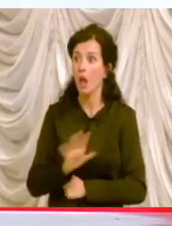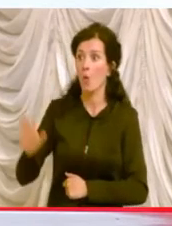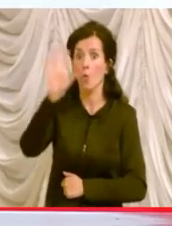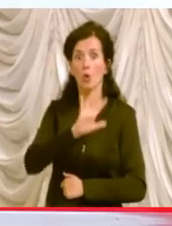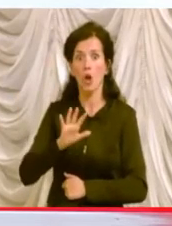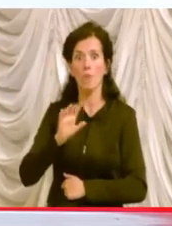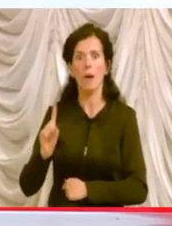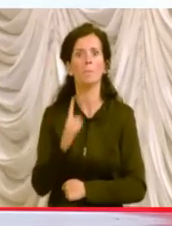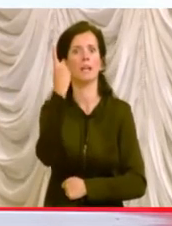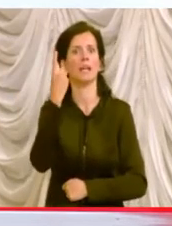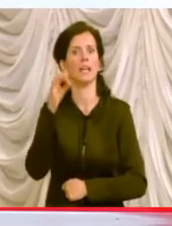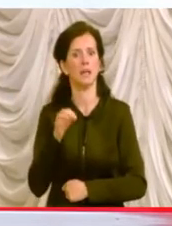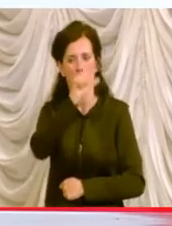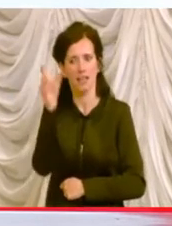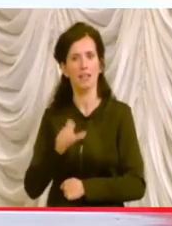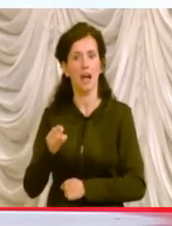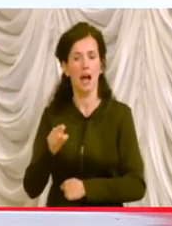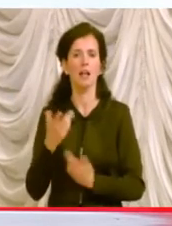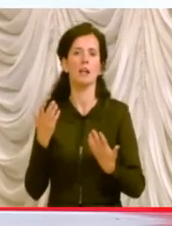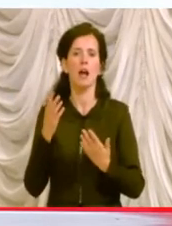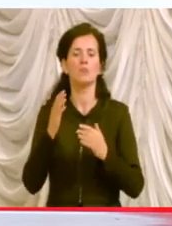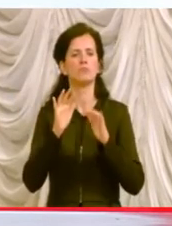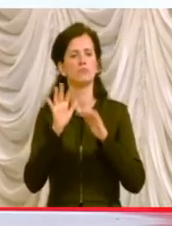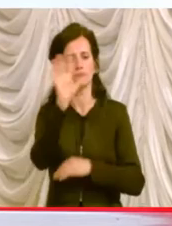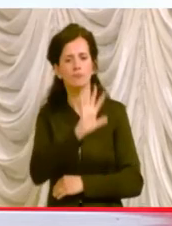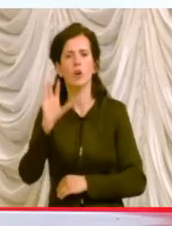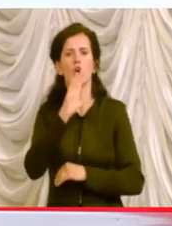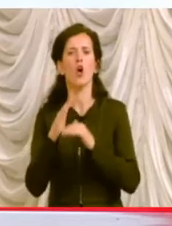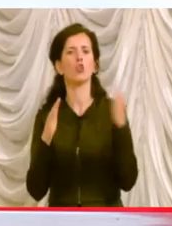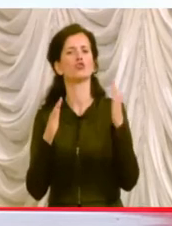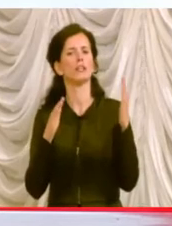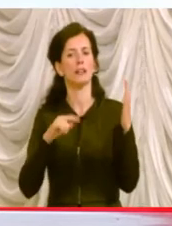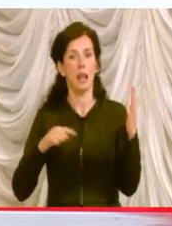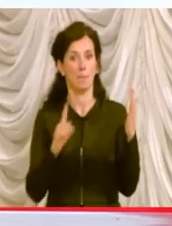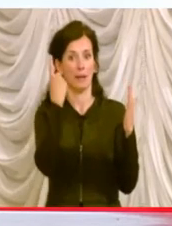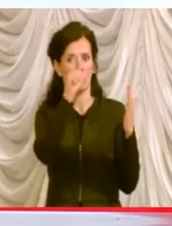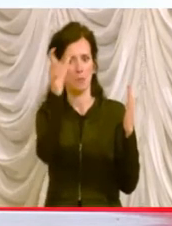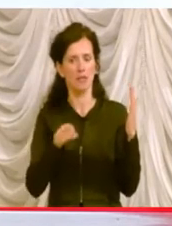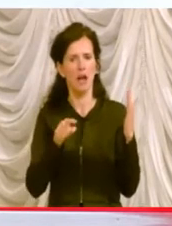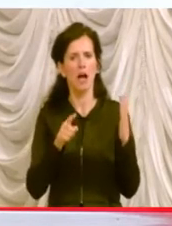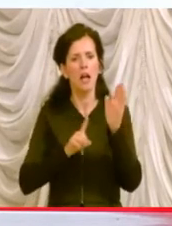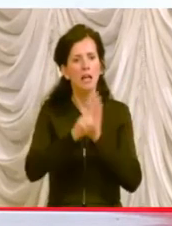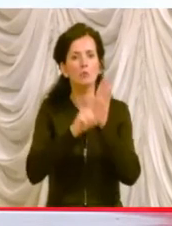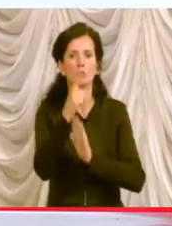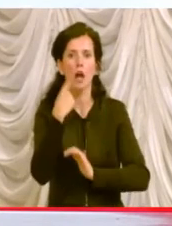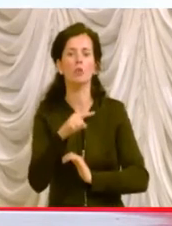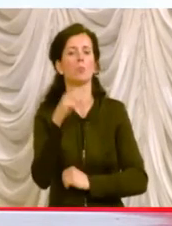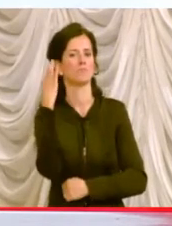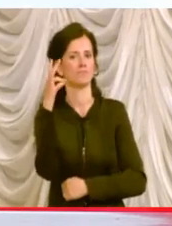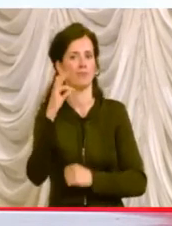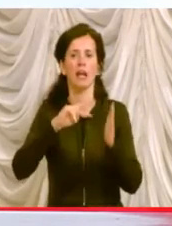se non addirittura i primi nel mondo occidentale, a giungere questo risultato molto sofisticato dal punto di vista